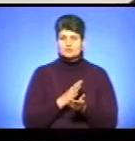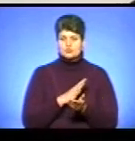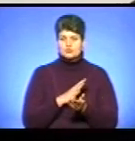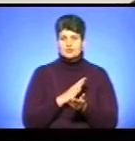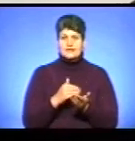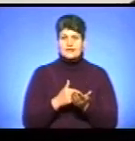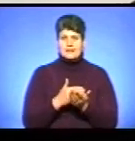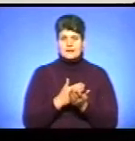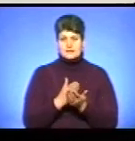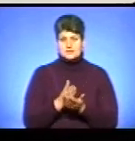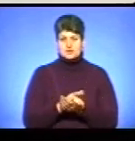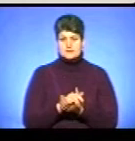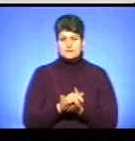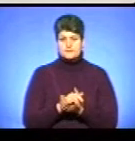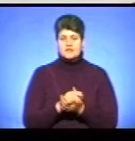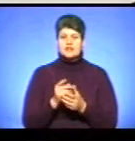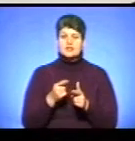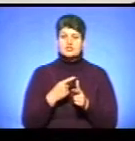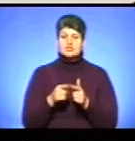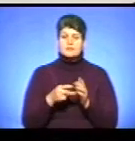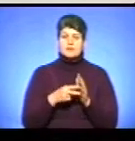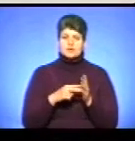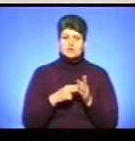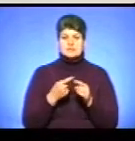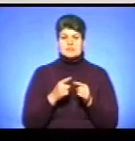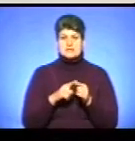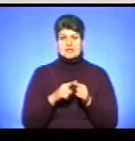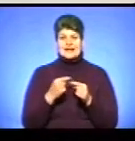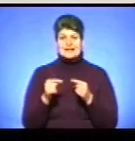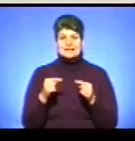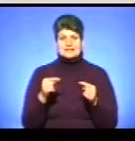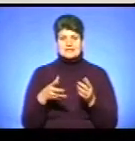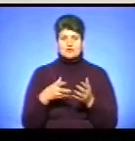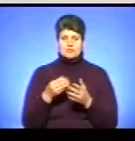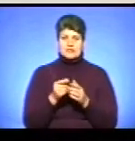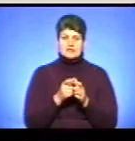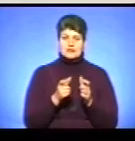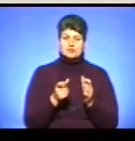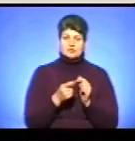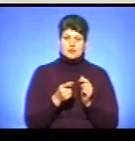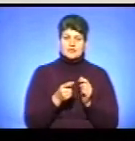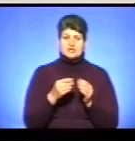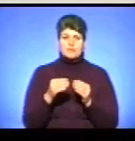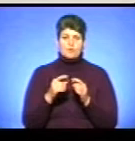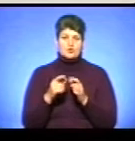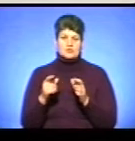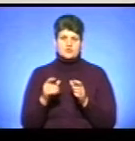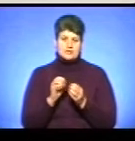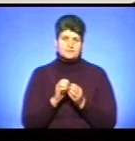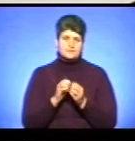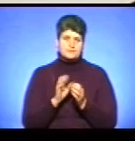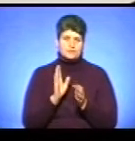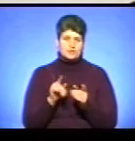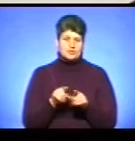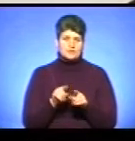якісніше. Чи планується різниця в оплаті карткою Тернополяни і проїзним? Чи вона буде сталою? Одна